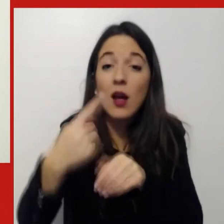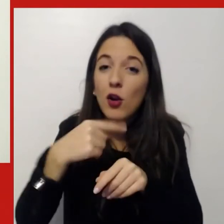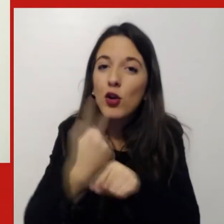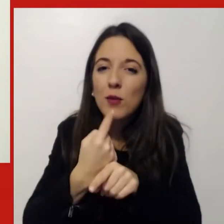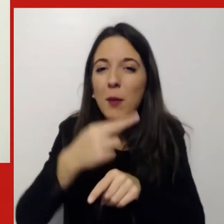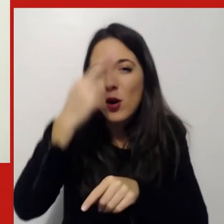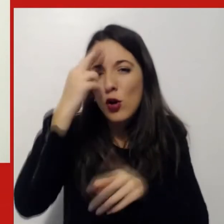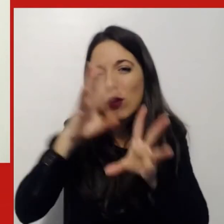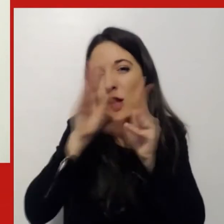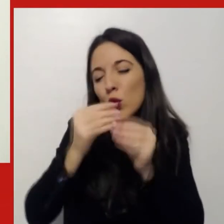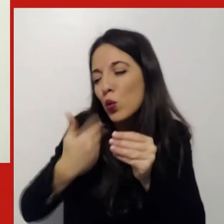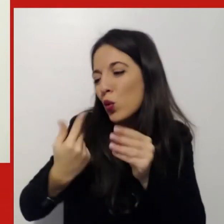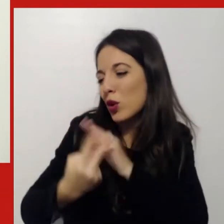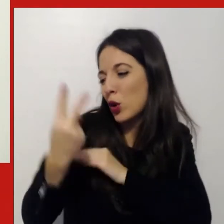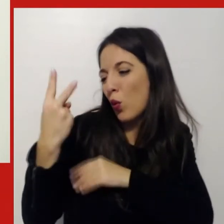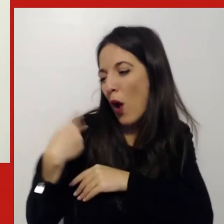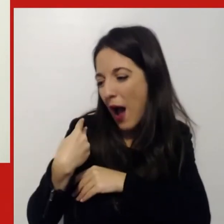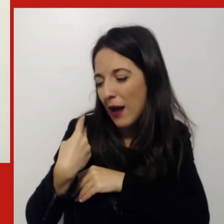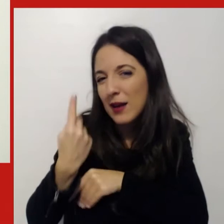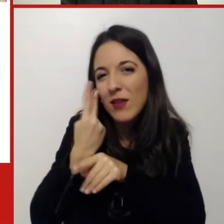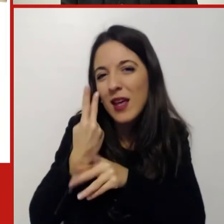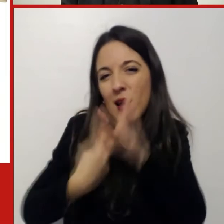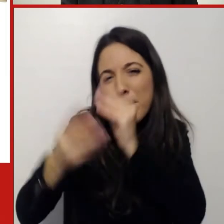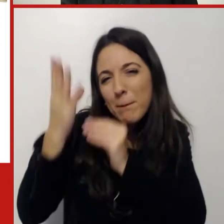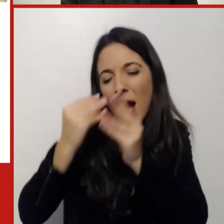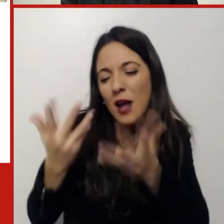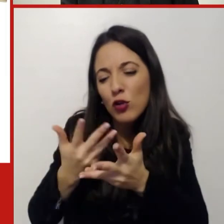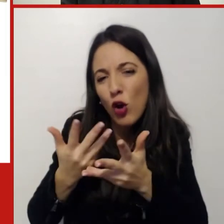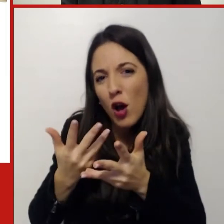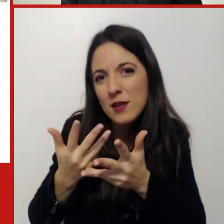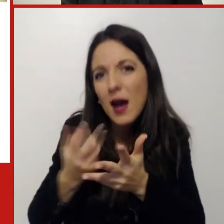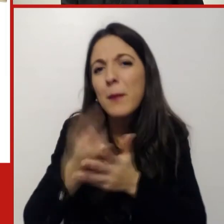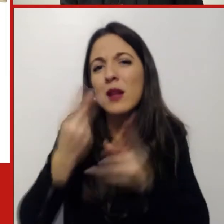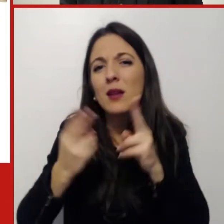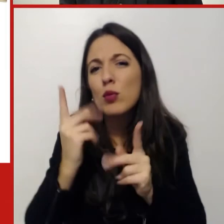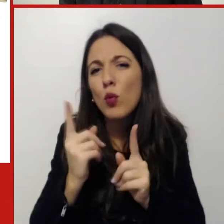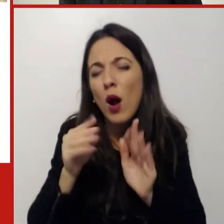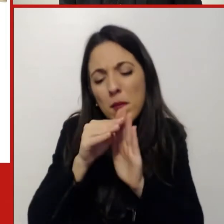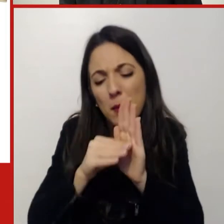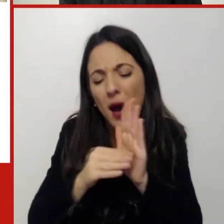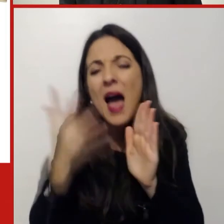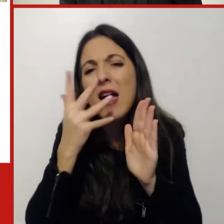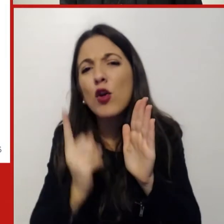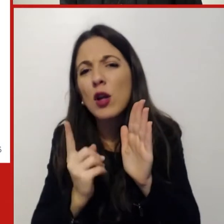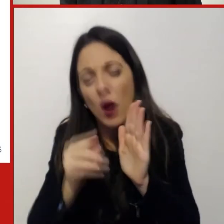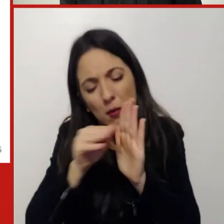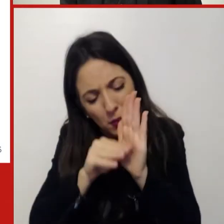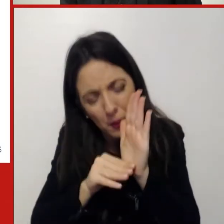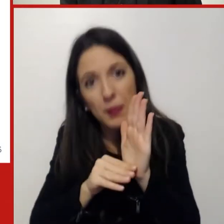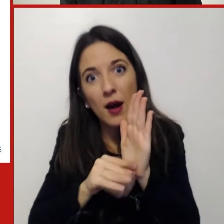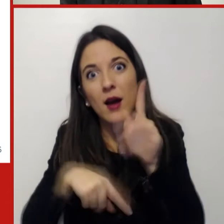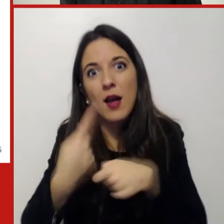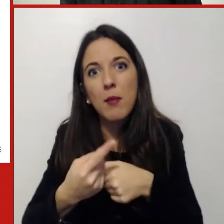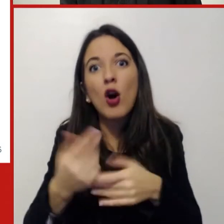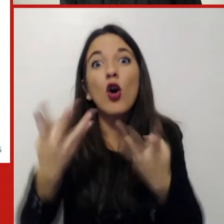E quindi capire come ripensare e riprogettare il contesto della nuova organizzazione del